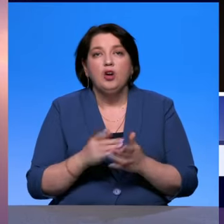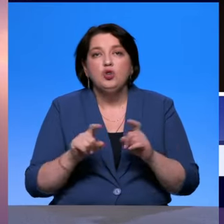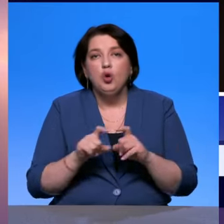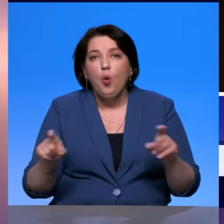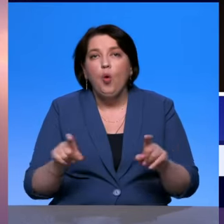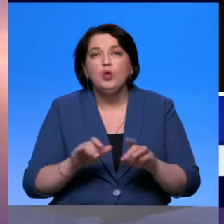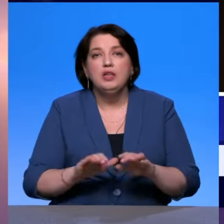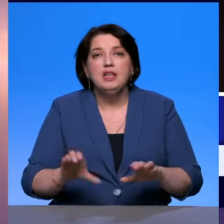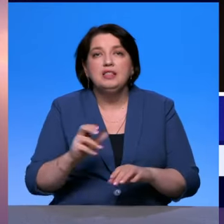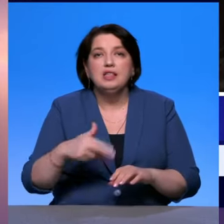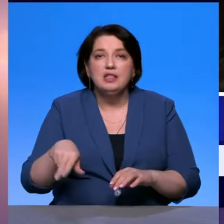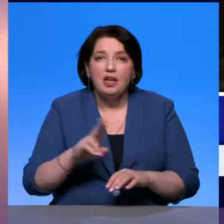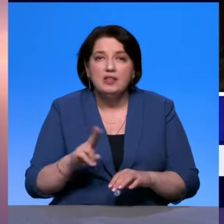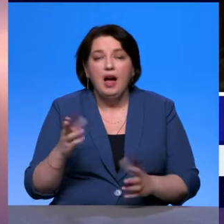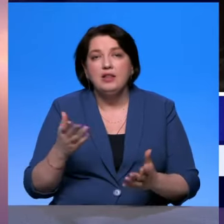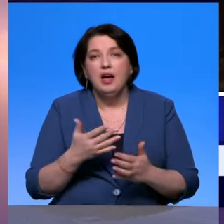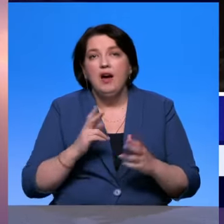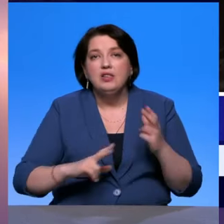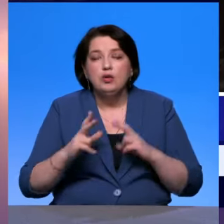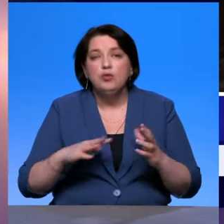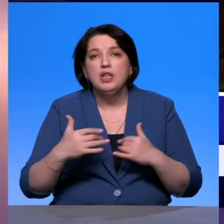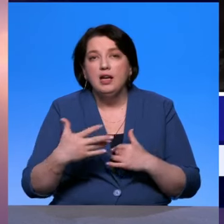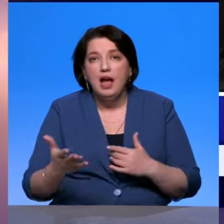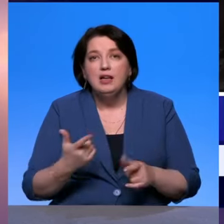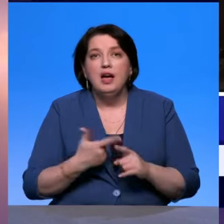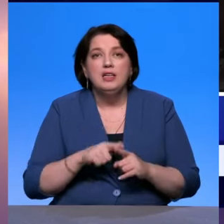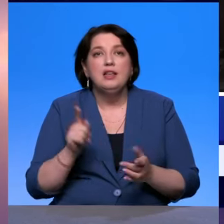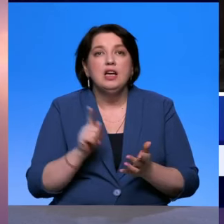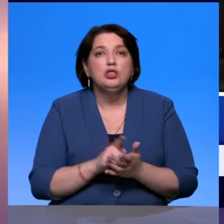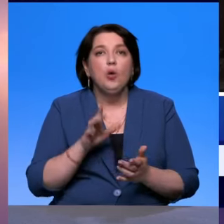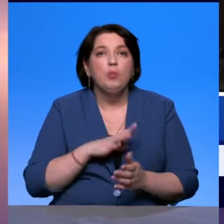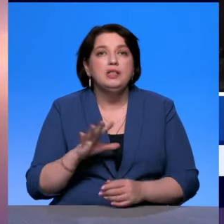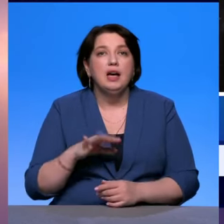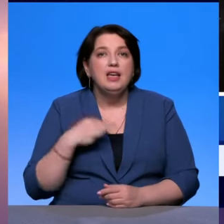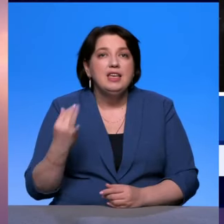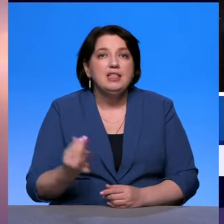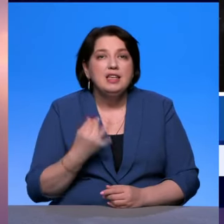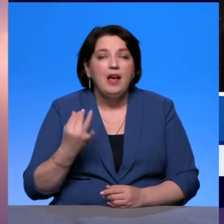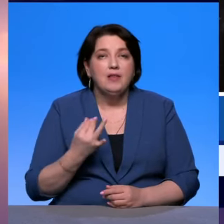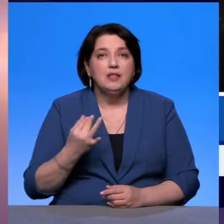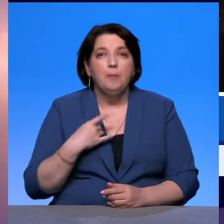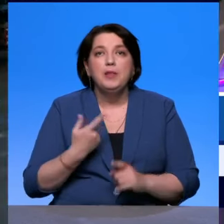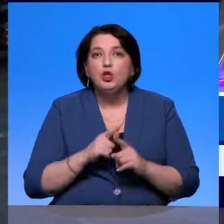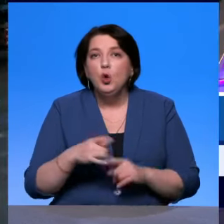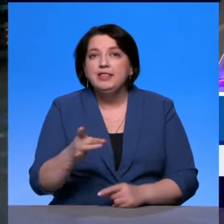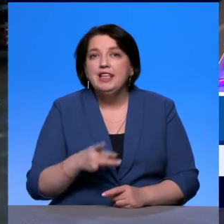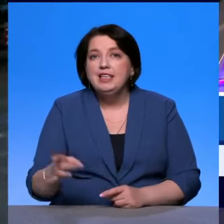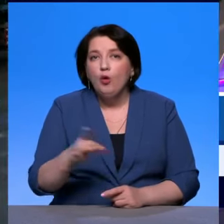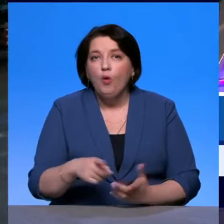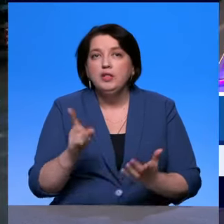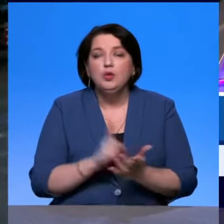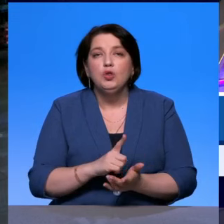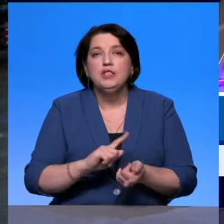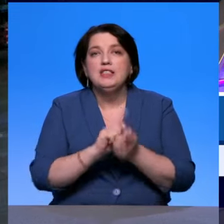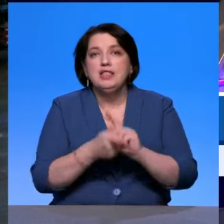ребятишки будут ходить в школы, там, где учиться в институтах. И должно быть еще интересно. То есть регион должен стать престижным. И здесь вот очень важно, чтобы подключались